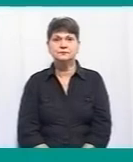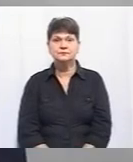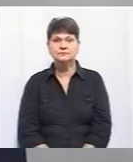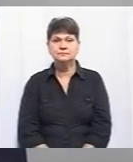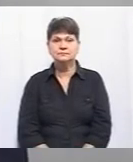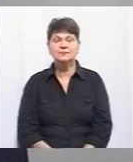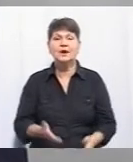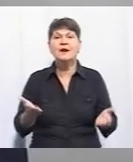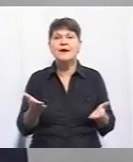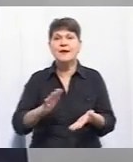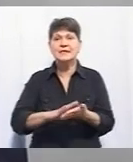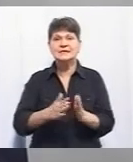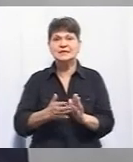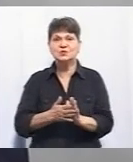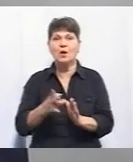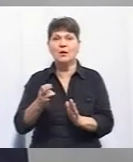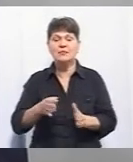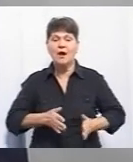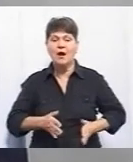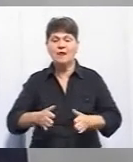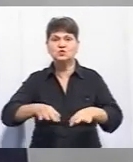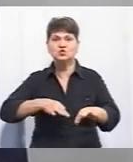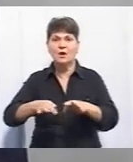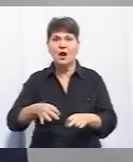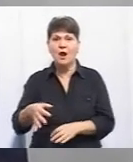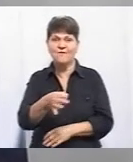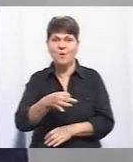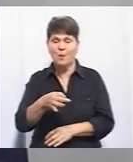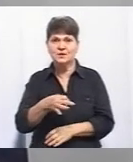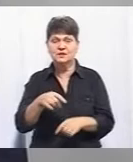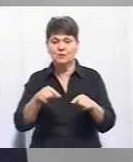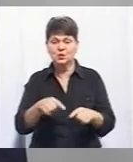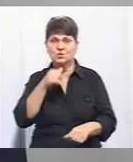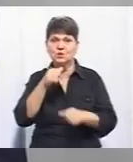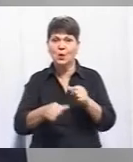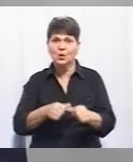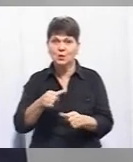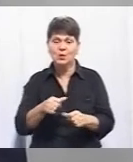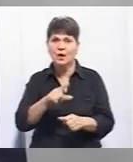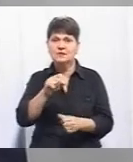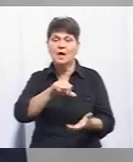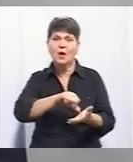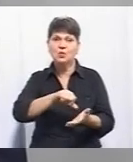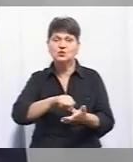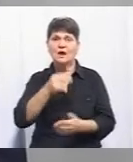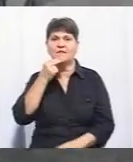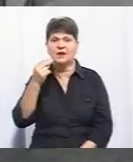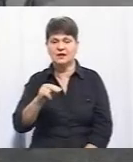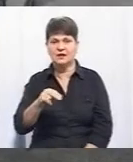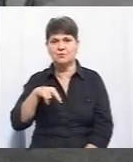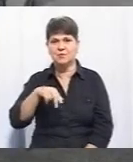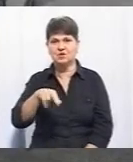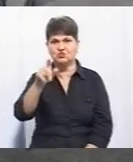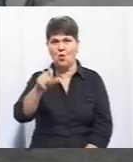Яка ситуація на автошляхах в області поточного року за участі звени пішоходів, пане Антоніо?